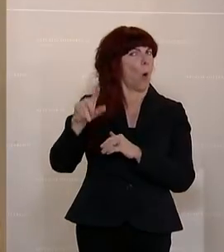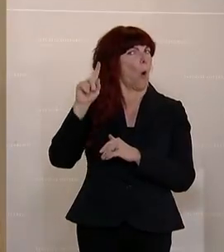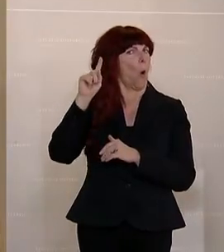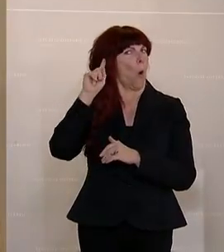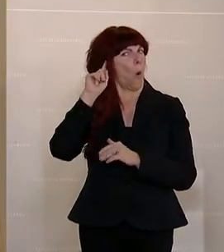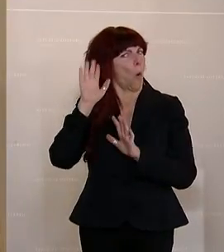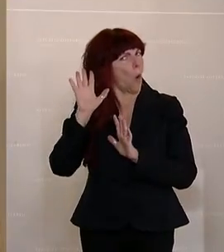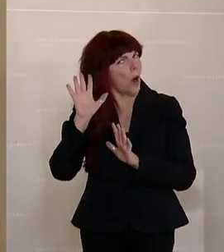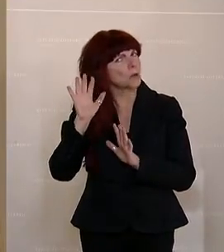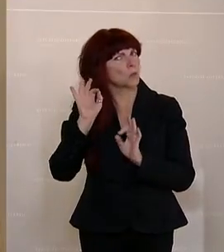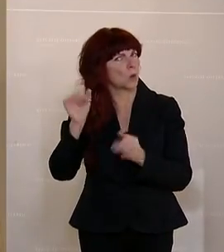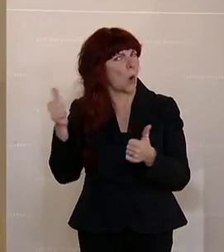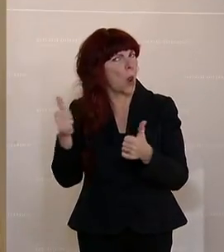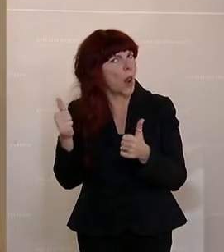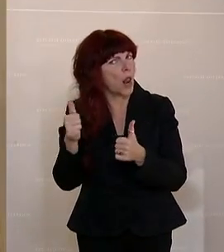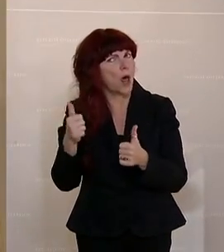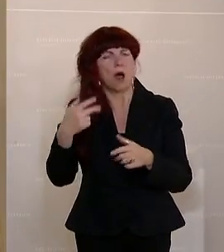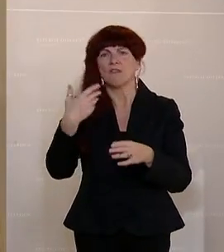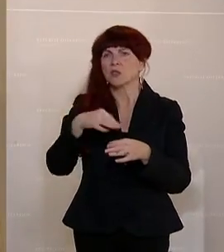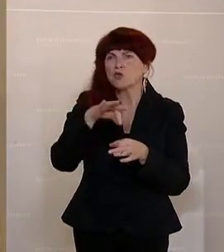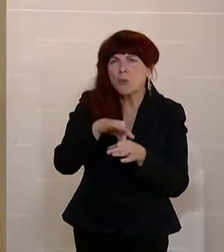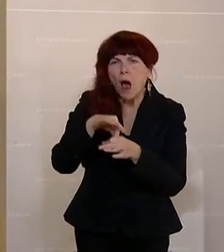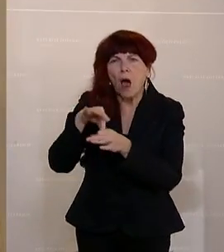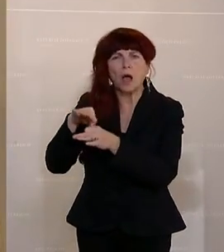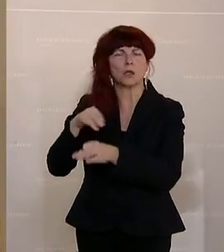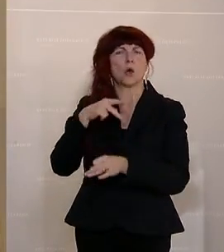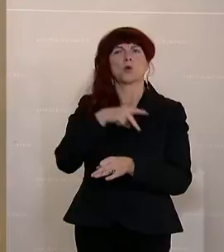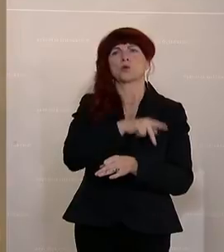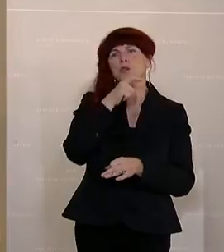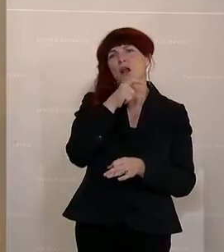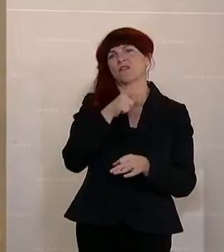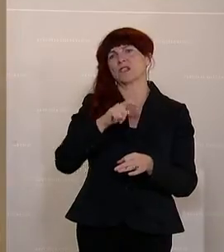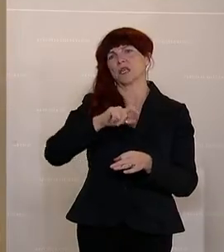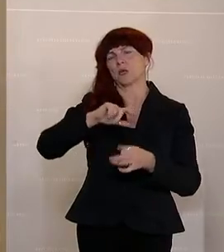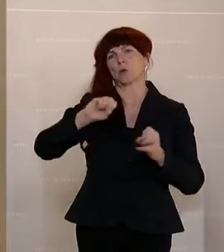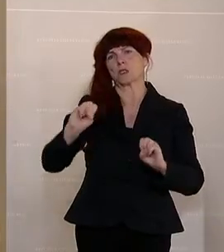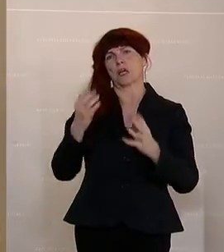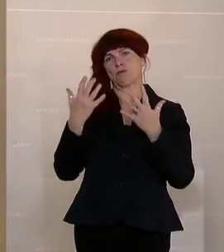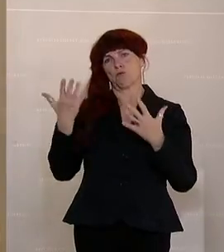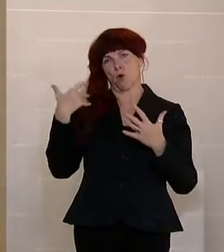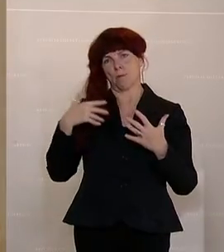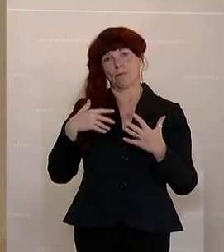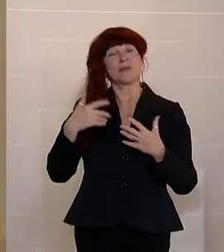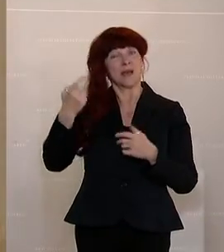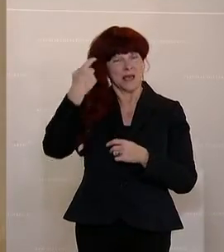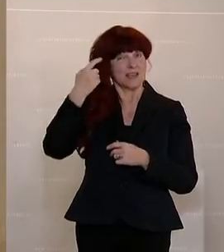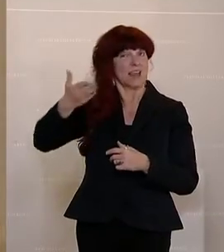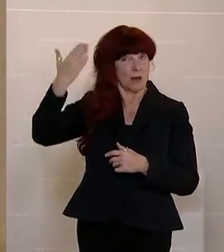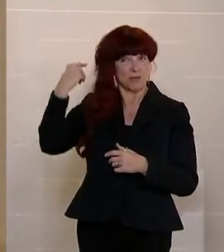propagiert worden ist, wo wir alles einsparen durch die Sozialversicherungsreform. Wir haben immer gesagt, das ist eine Zerschlagung der